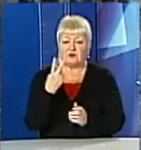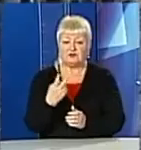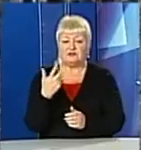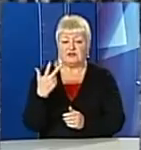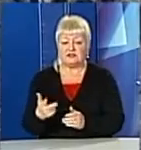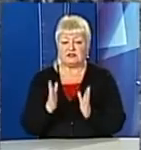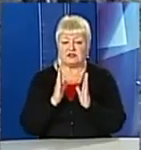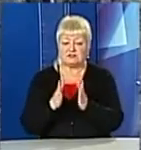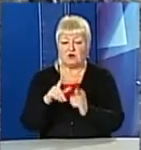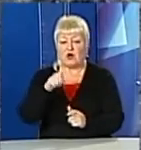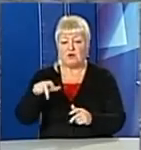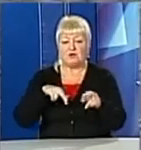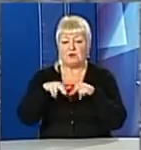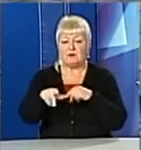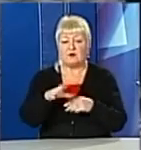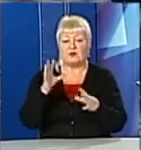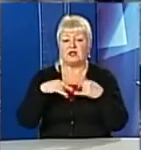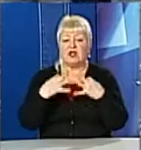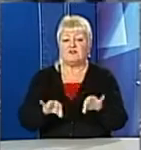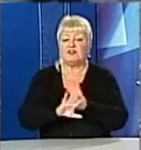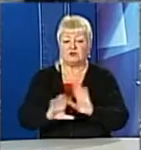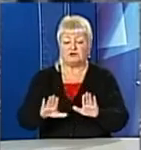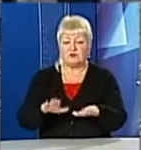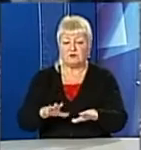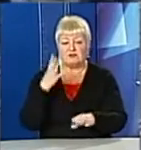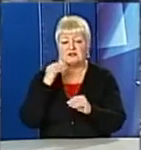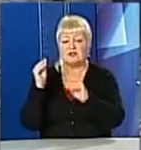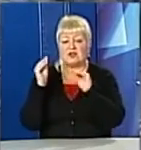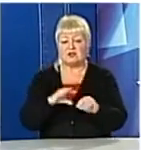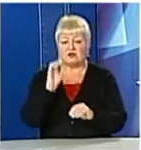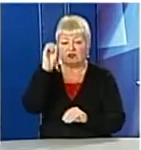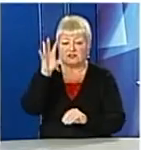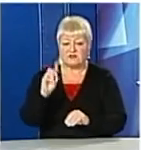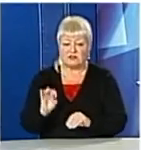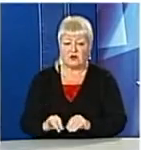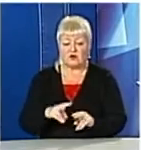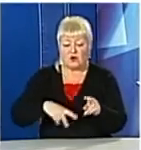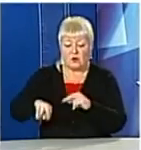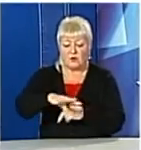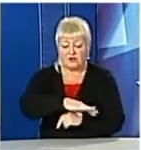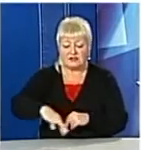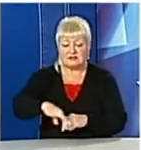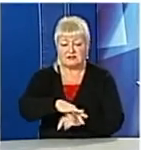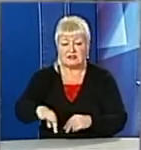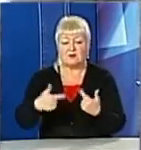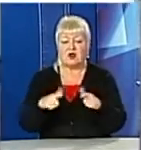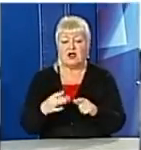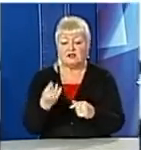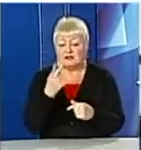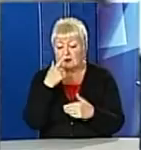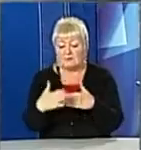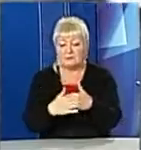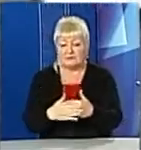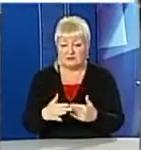люди переходять в недозволеному місті, ігнорують світлофори або ж банально оминають зебру, до якої кілька метрів, розповідають правоохоронці.